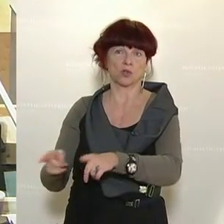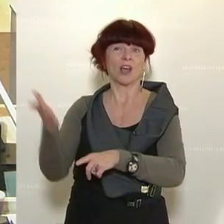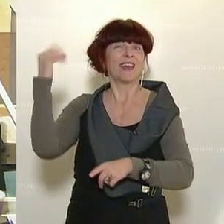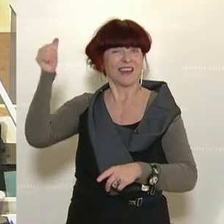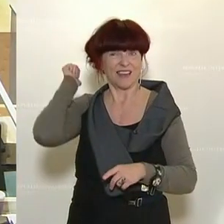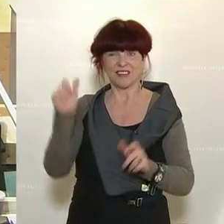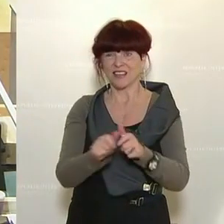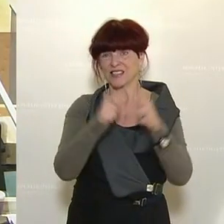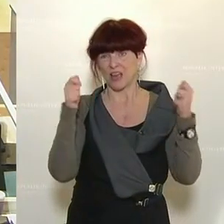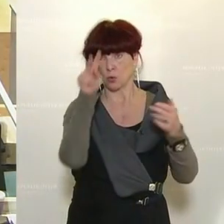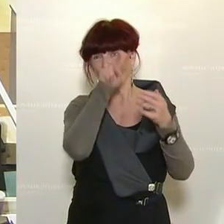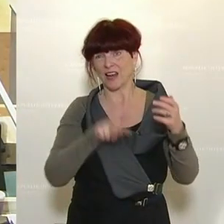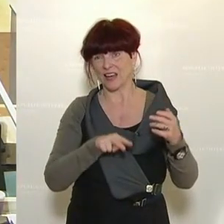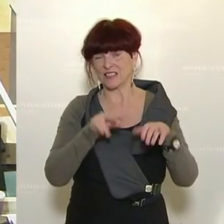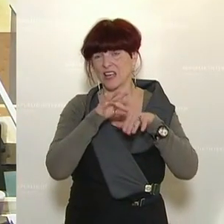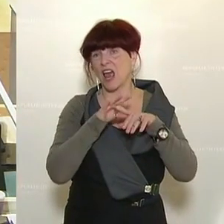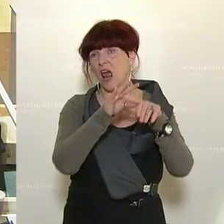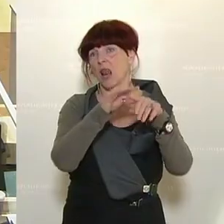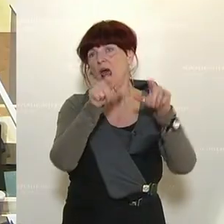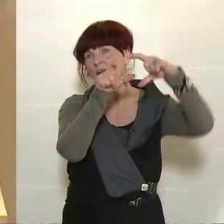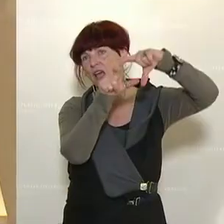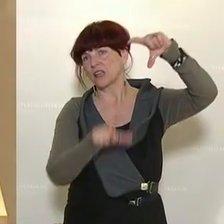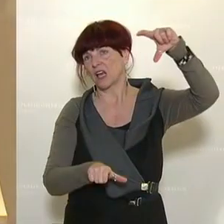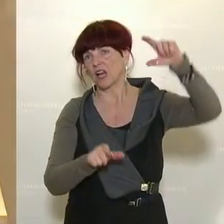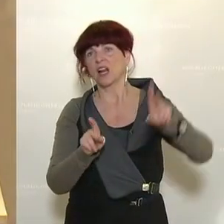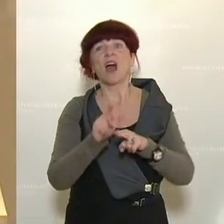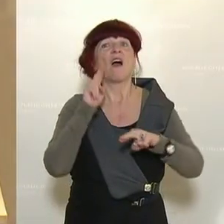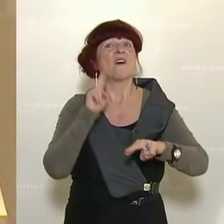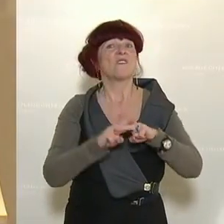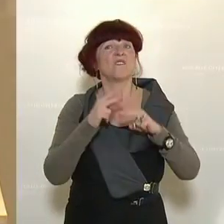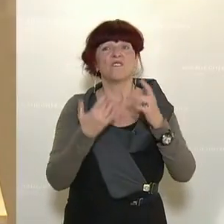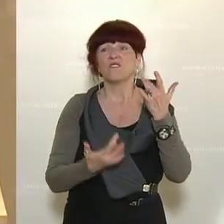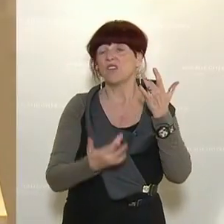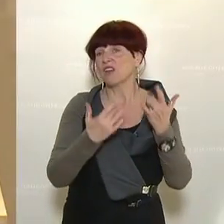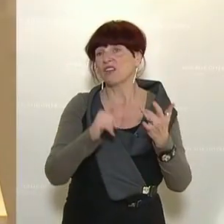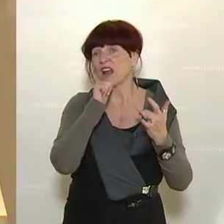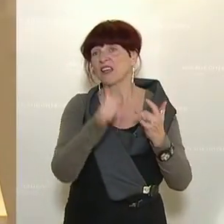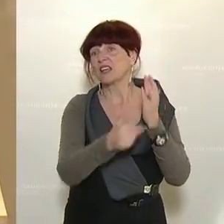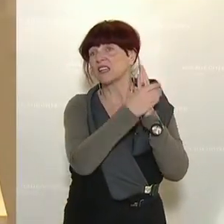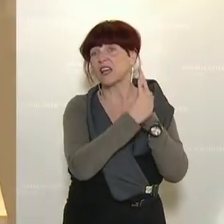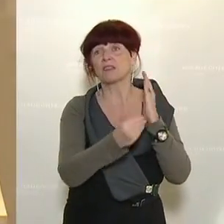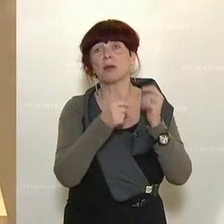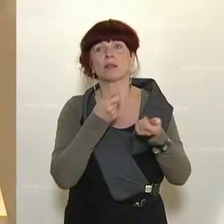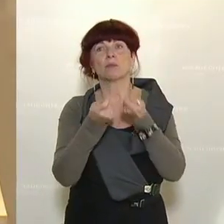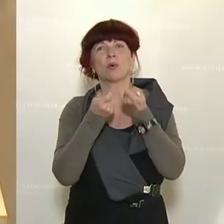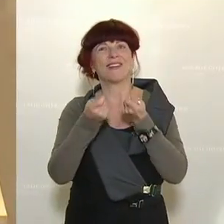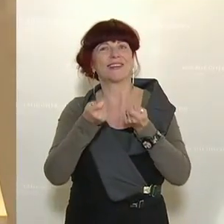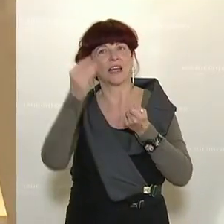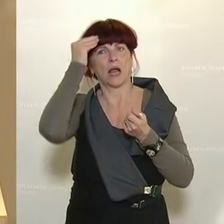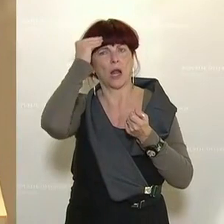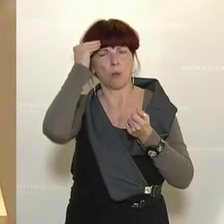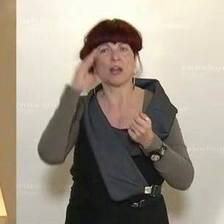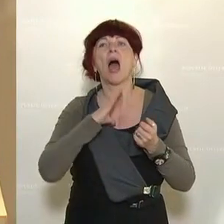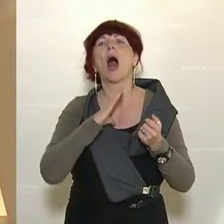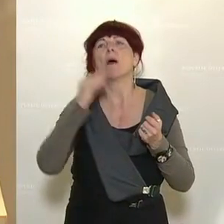einer Zeitung, wo ganz klar darin gestanden ist, wenn Sie vielleicht auch nichts den Experten und Politikern glauben, dann glauben Sie